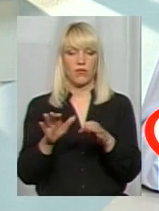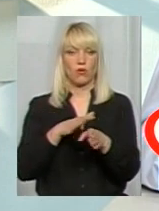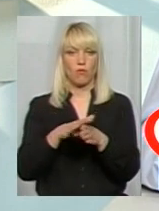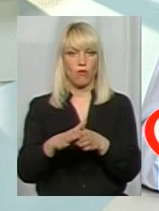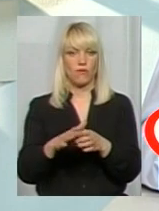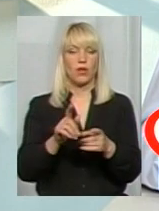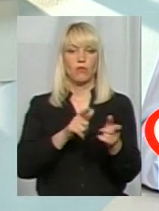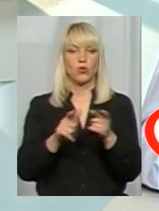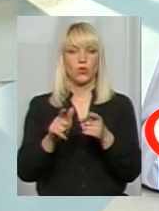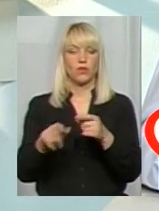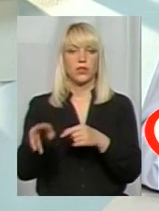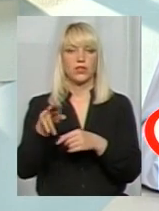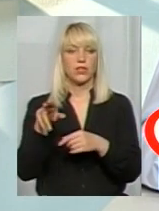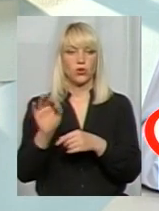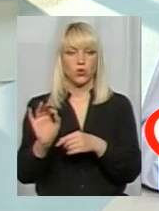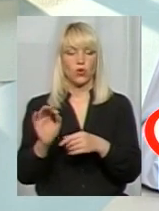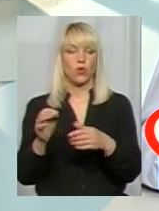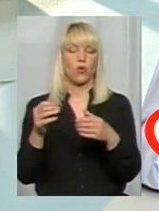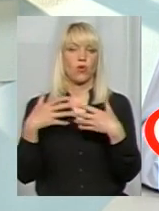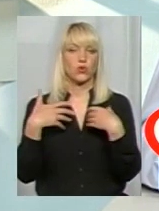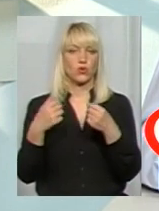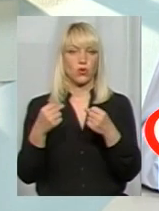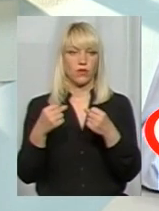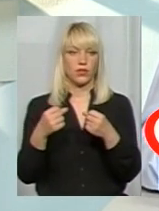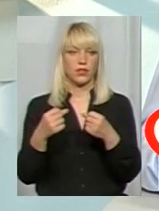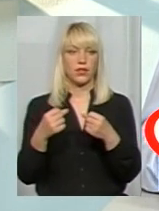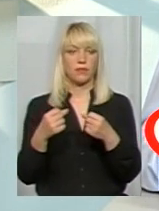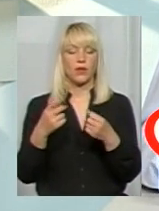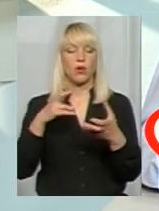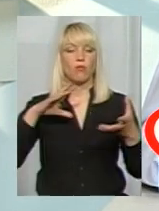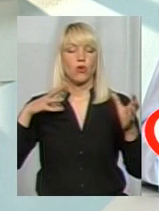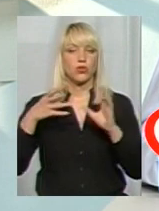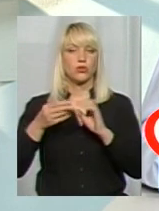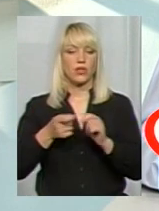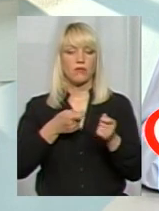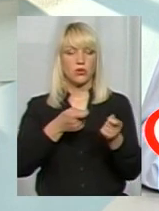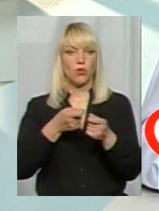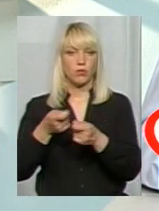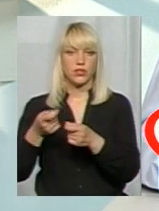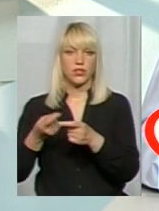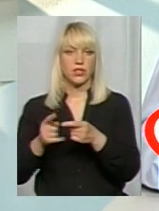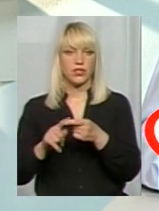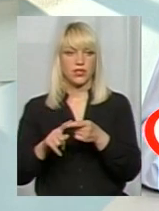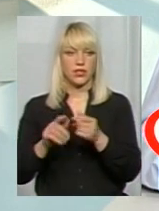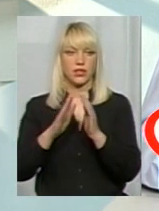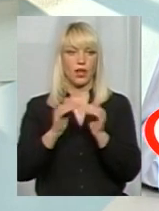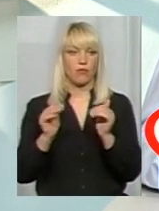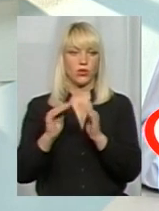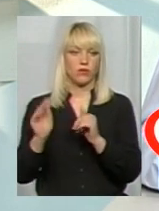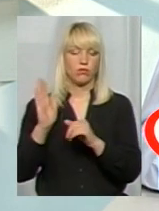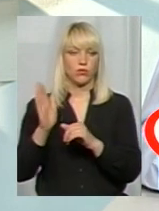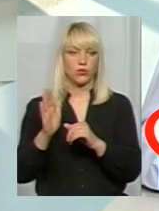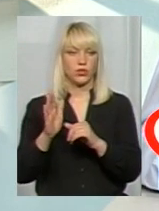підготувати ці заклади до оздоровлення. Ну, зокрема, по результатам об'їздів цих таборів буде